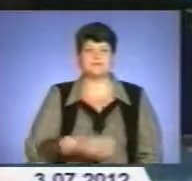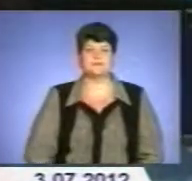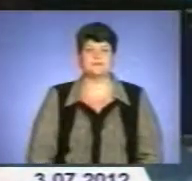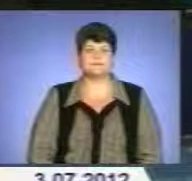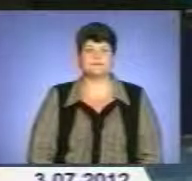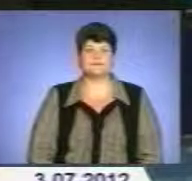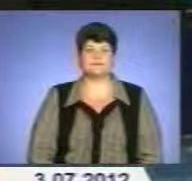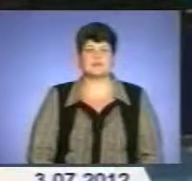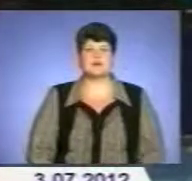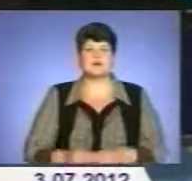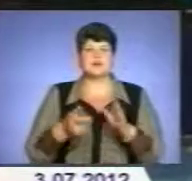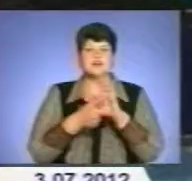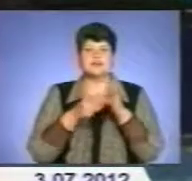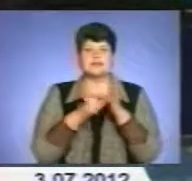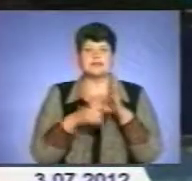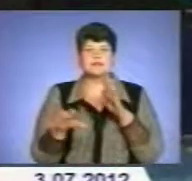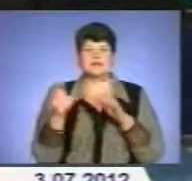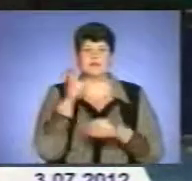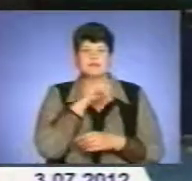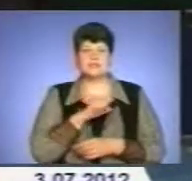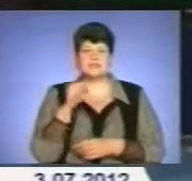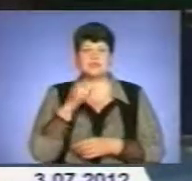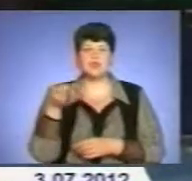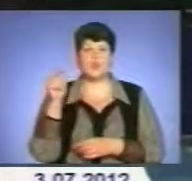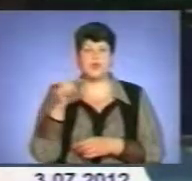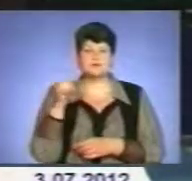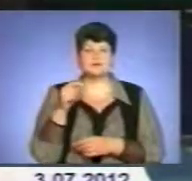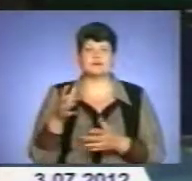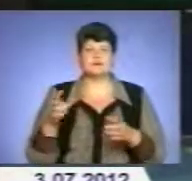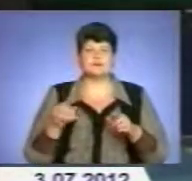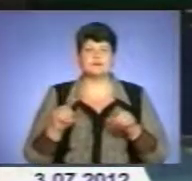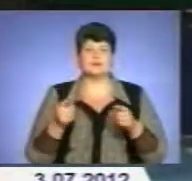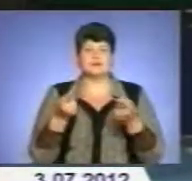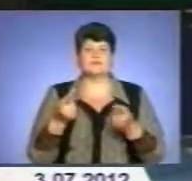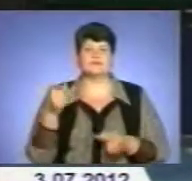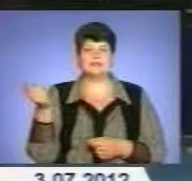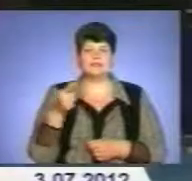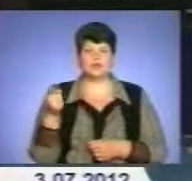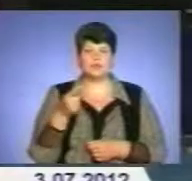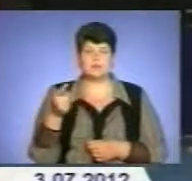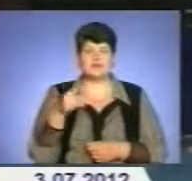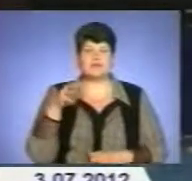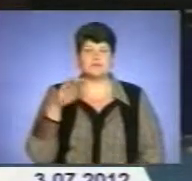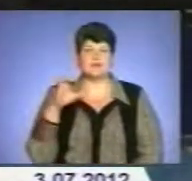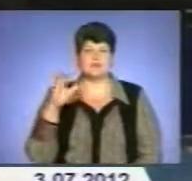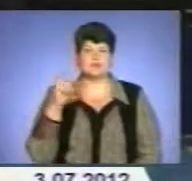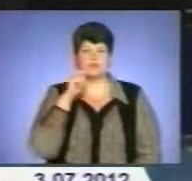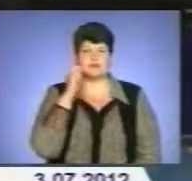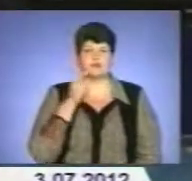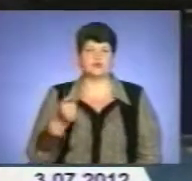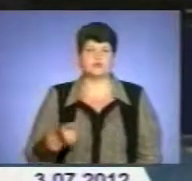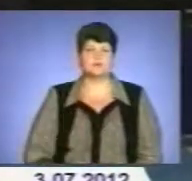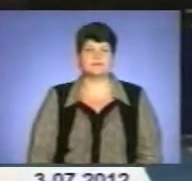Квартирних крадіїв з Луганська міліціонери затримали у Тернополі. Сюжет сектора зв'язків з громадськістю МВС України в Тернопільській області.